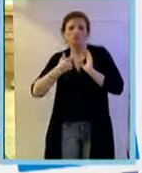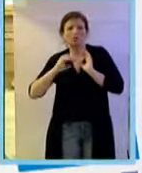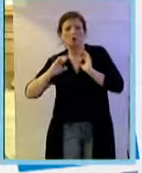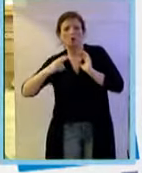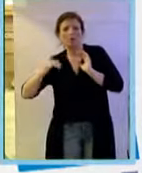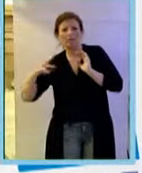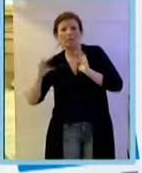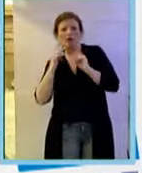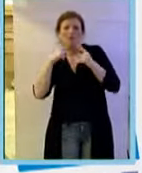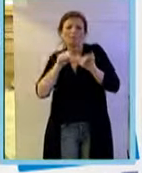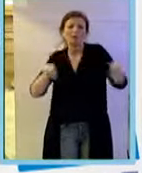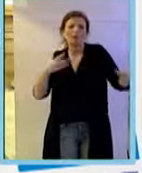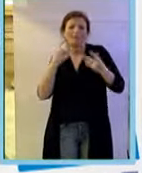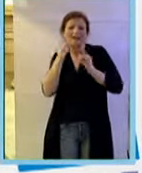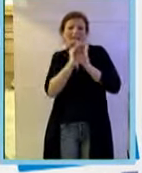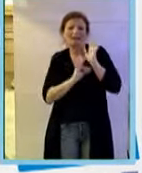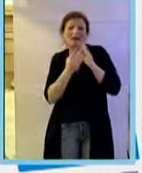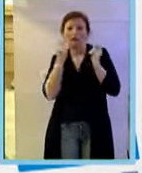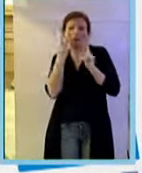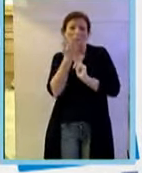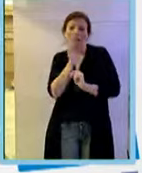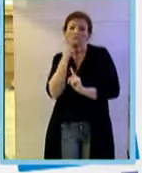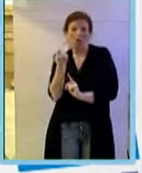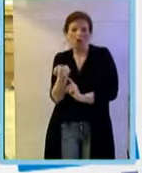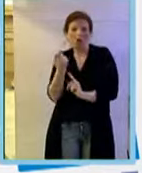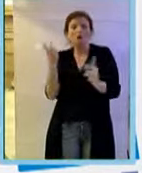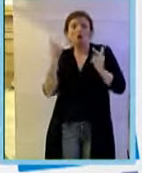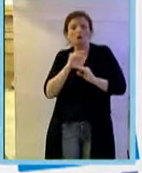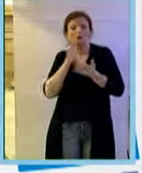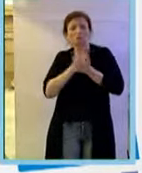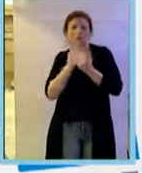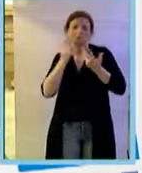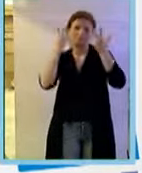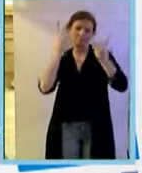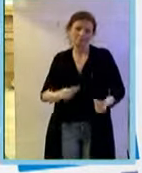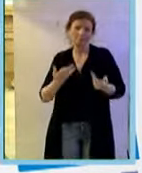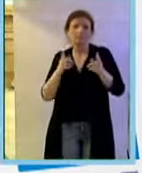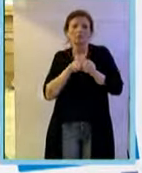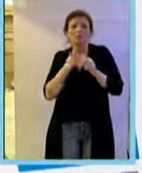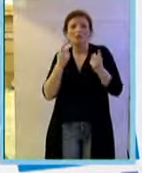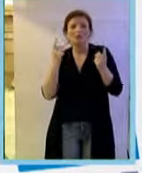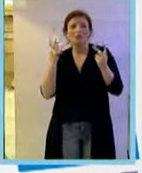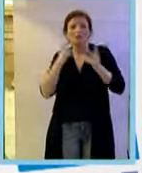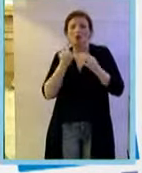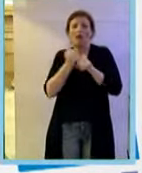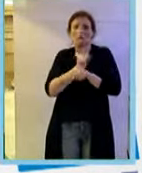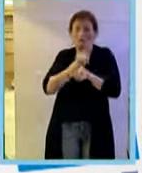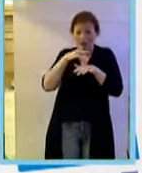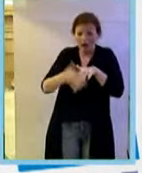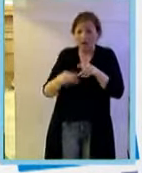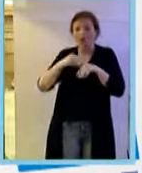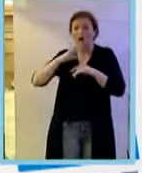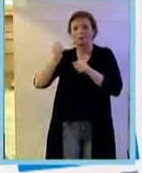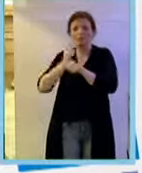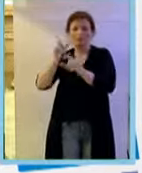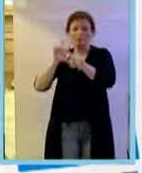dati che vi faccio vedere da piccolissima parte. Sono molte le pubblicazioni. da parte del mio laboratorio e anche da molti